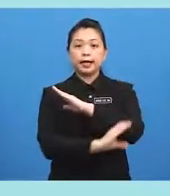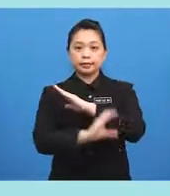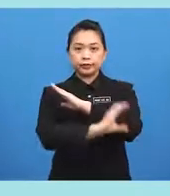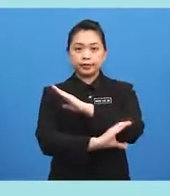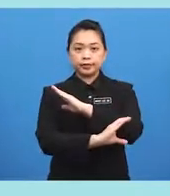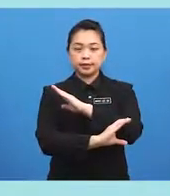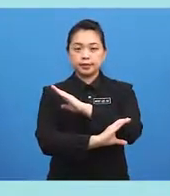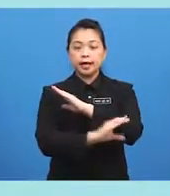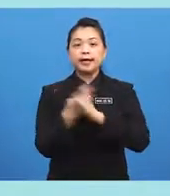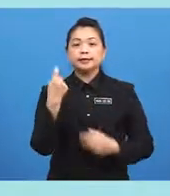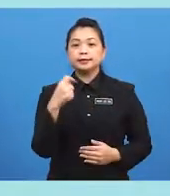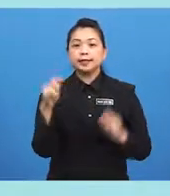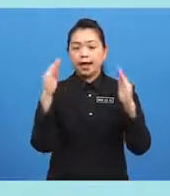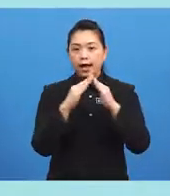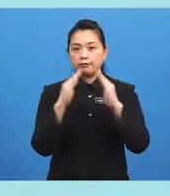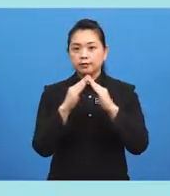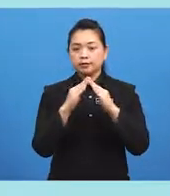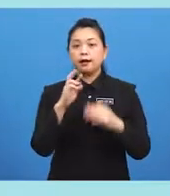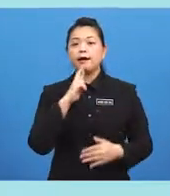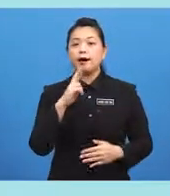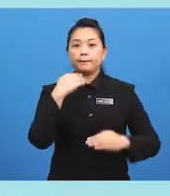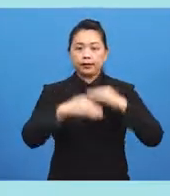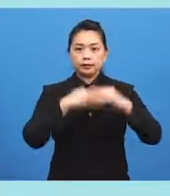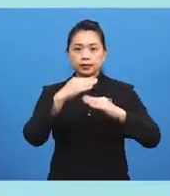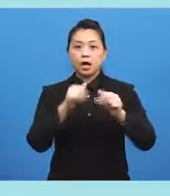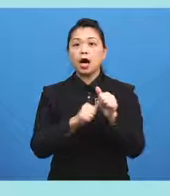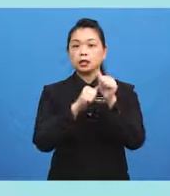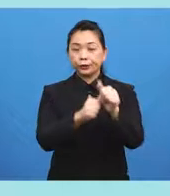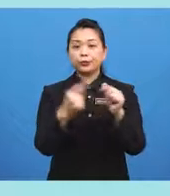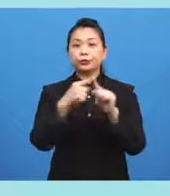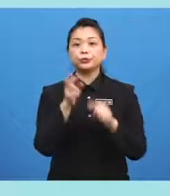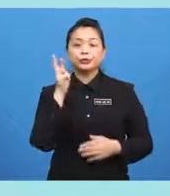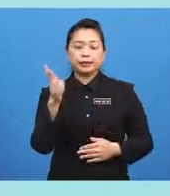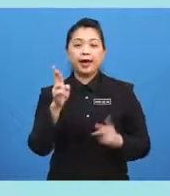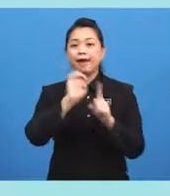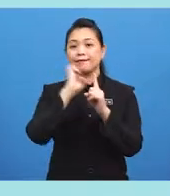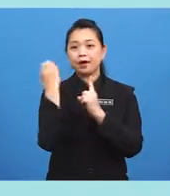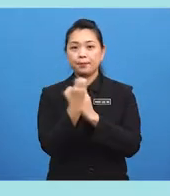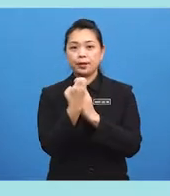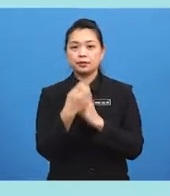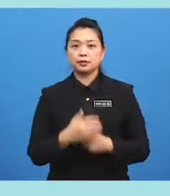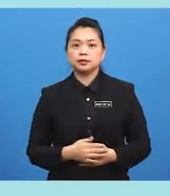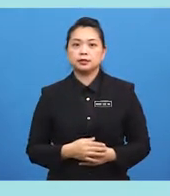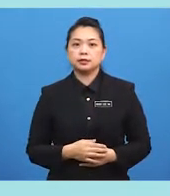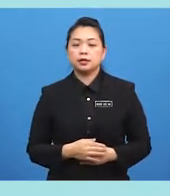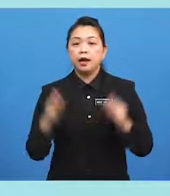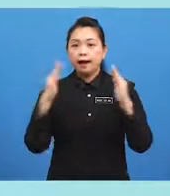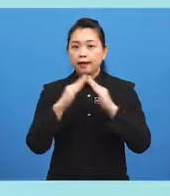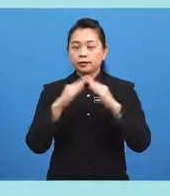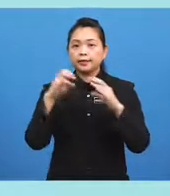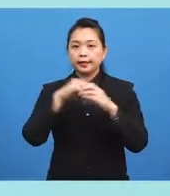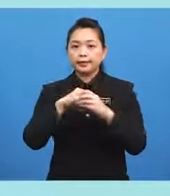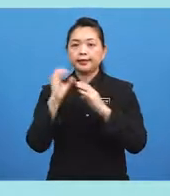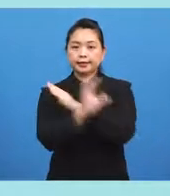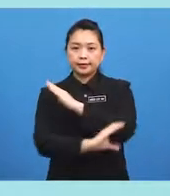The houses... ...are built... ...according... ...to their... ...environment. Houses...